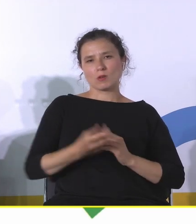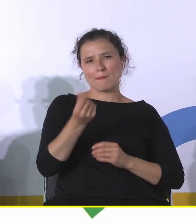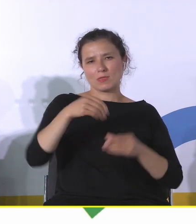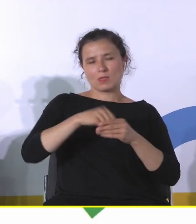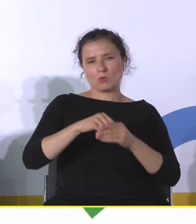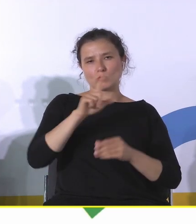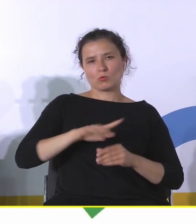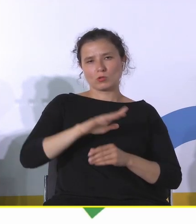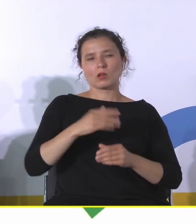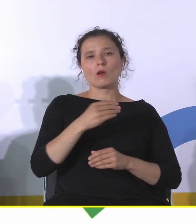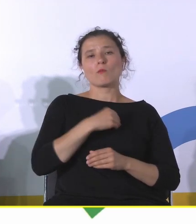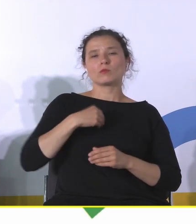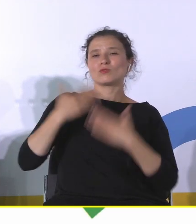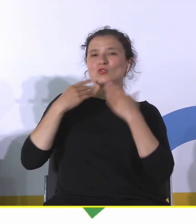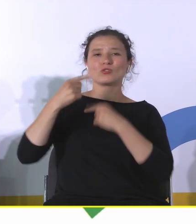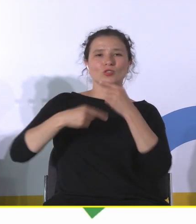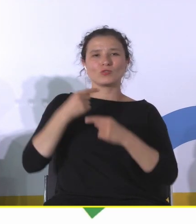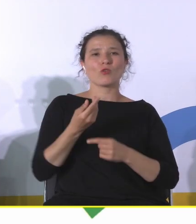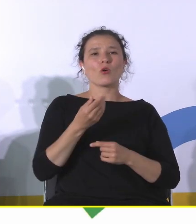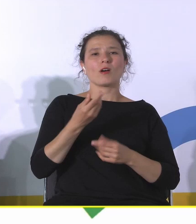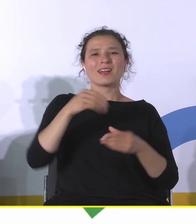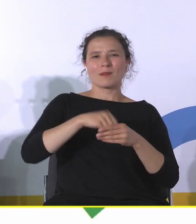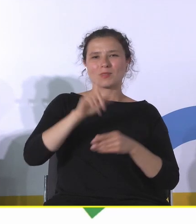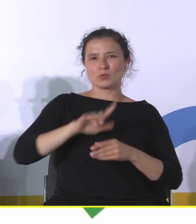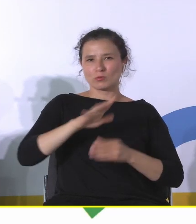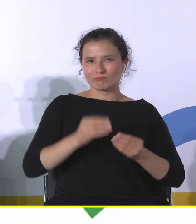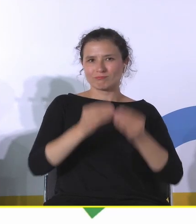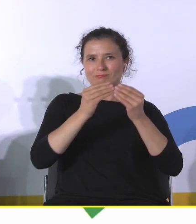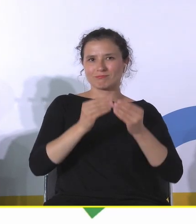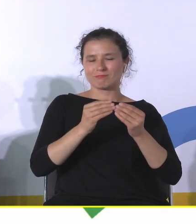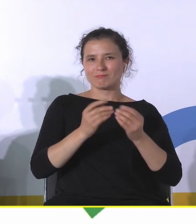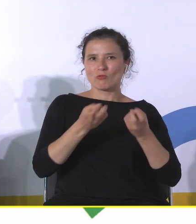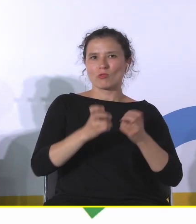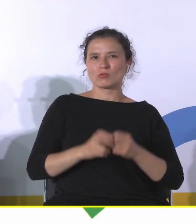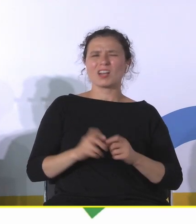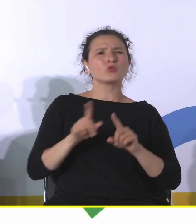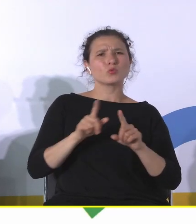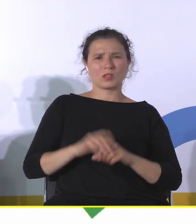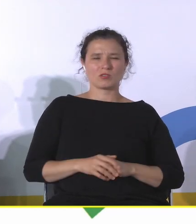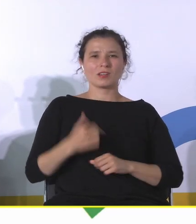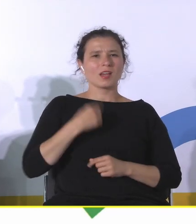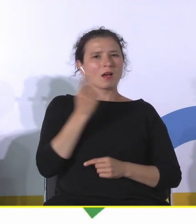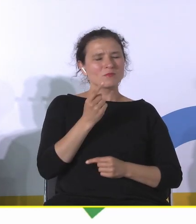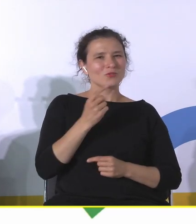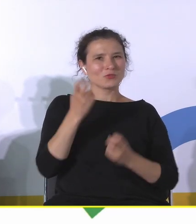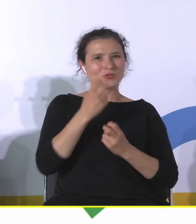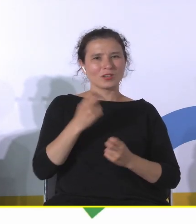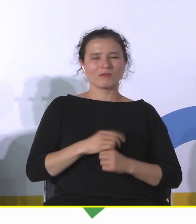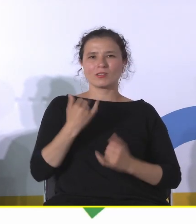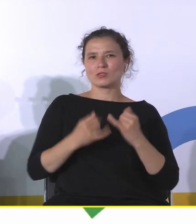społeczny. No ale jak, co to oznacza? I ja myślę, że to jest ciekawe, jeżeli spojrzymy tak właśnie